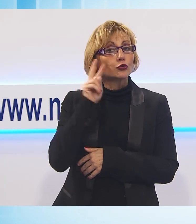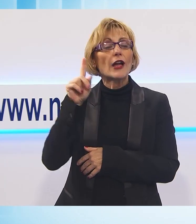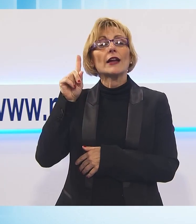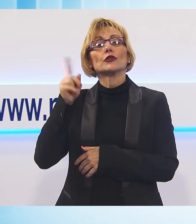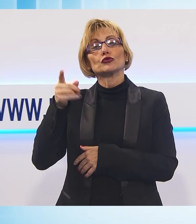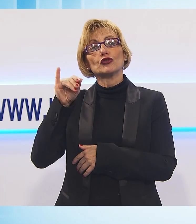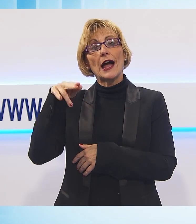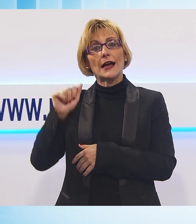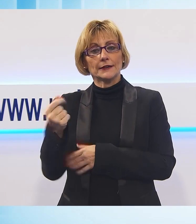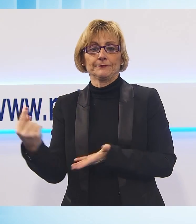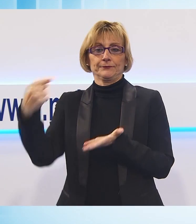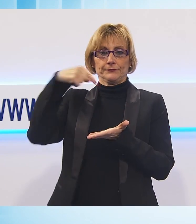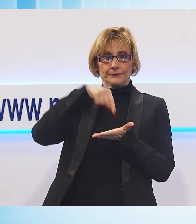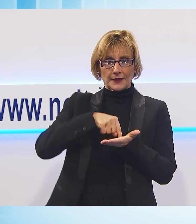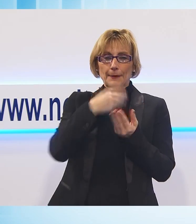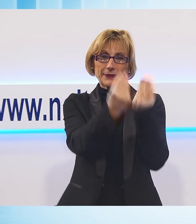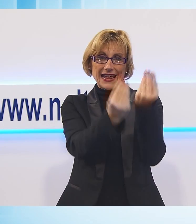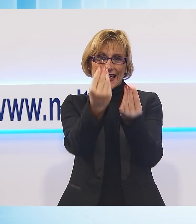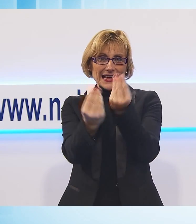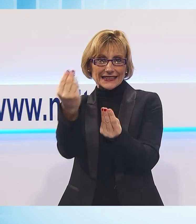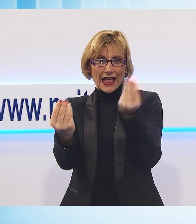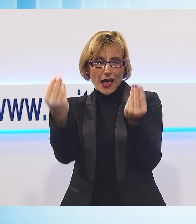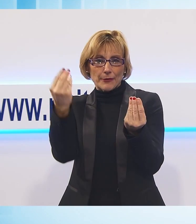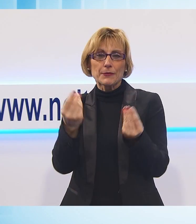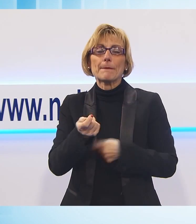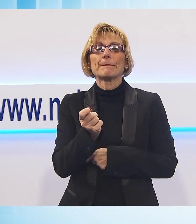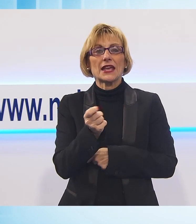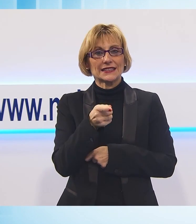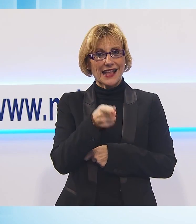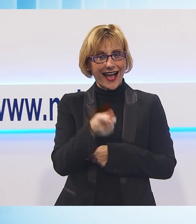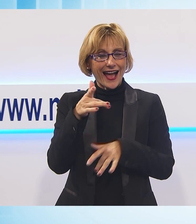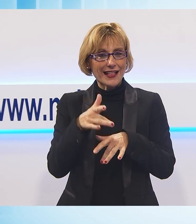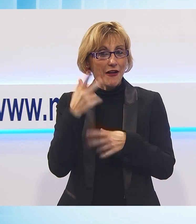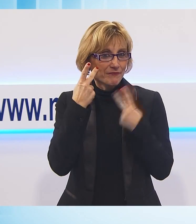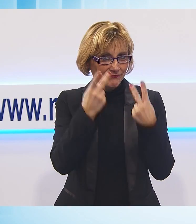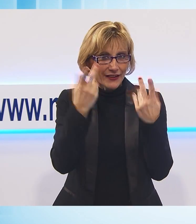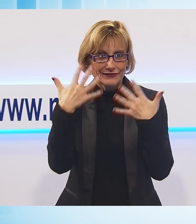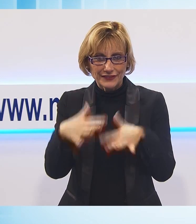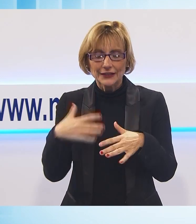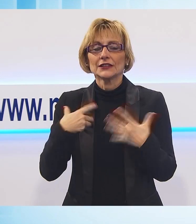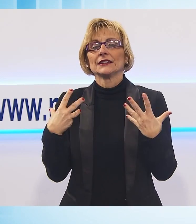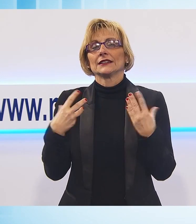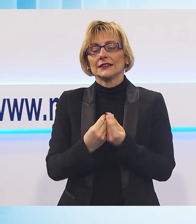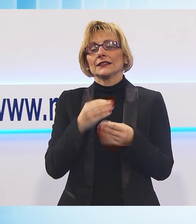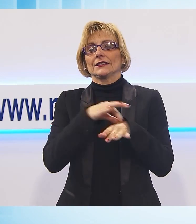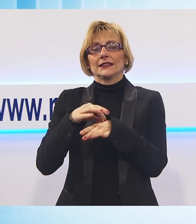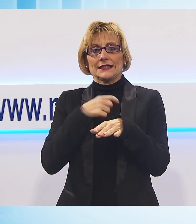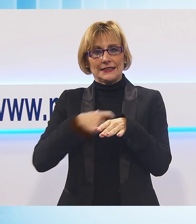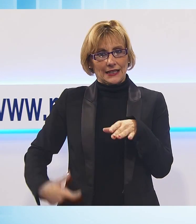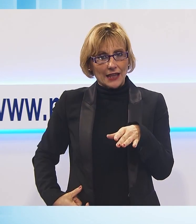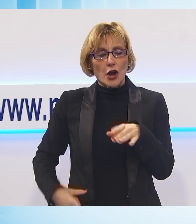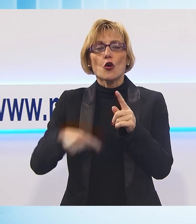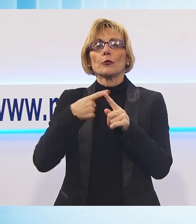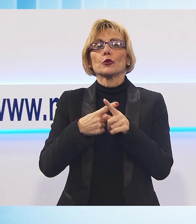tornato a fare visita ai presepi caratteristici di Pescaglia. Accompagnato dal Sindaco Andrea Bonfanti e dall'Assessore al Turismo Beatrice